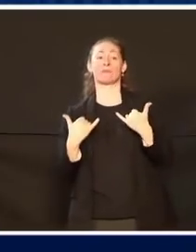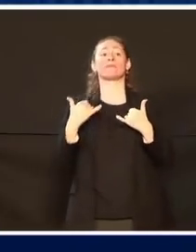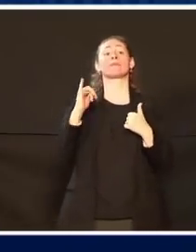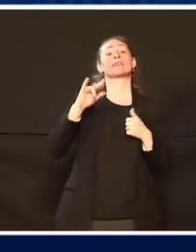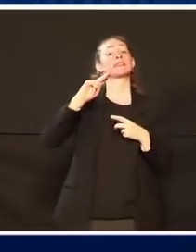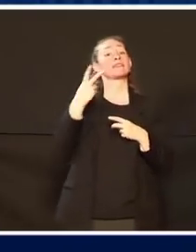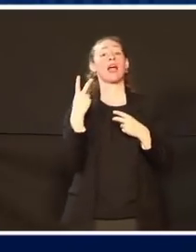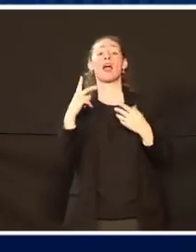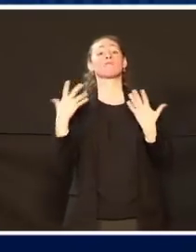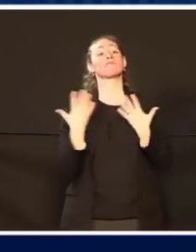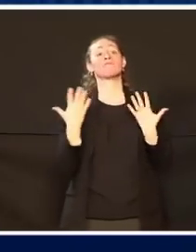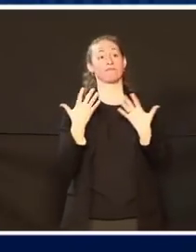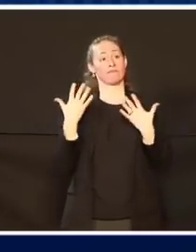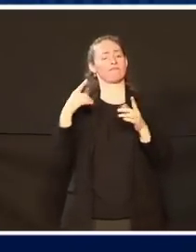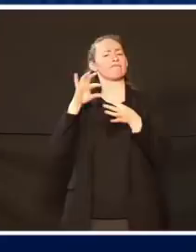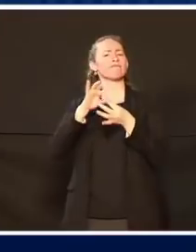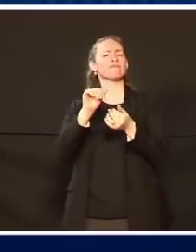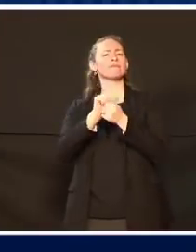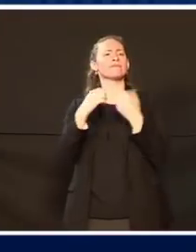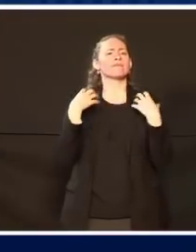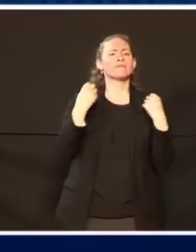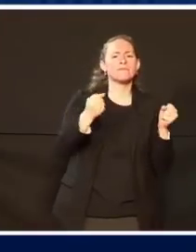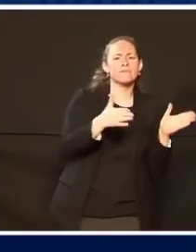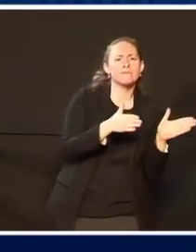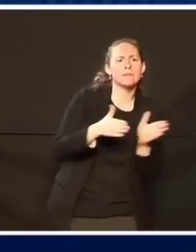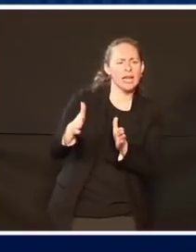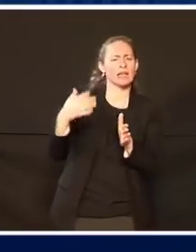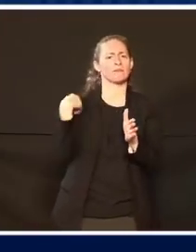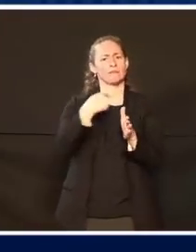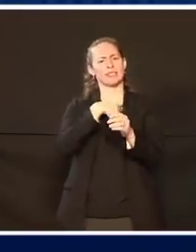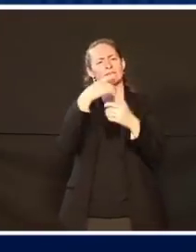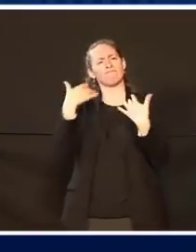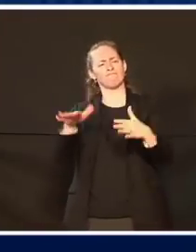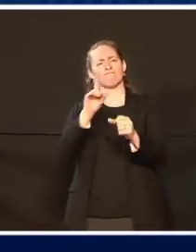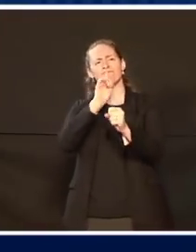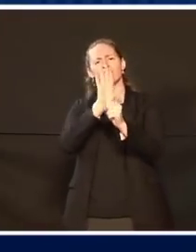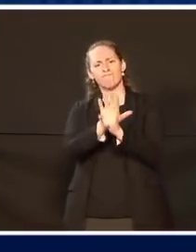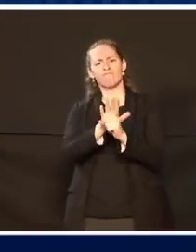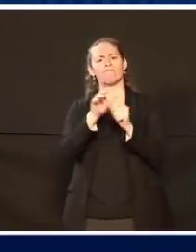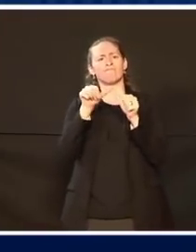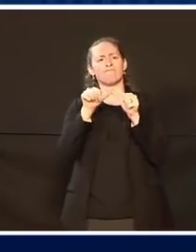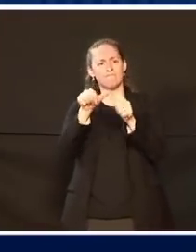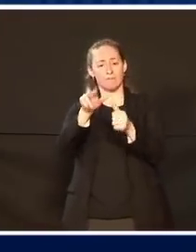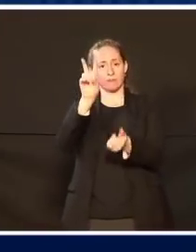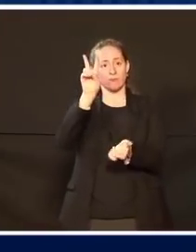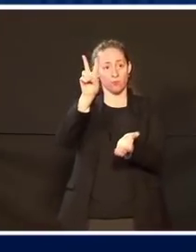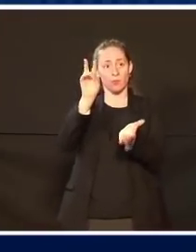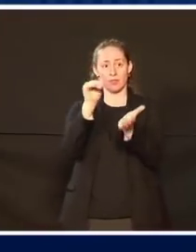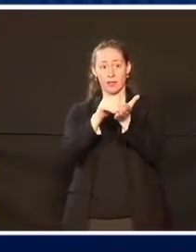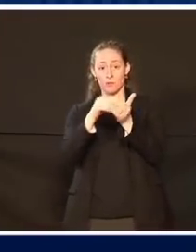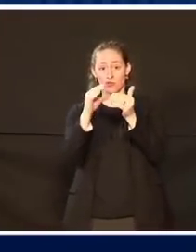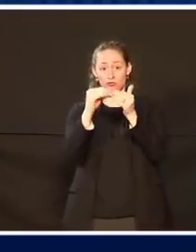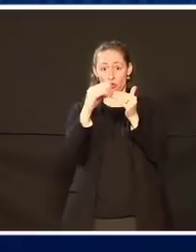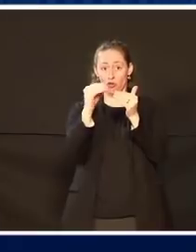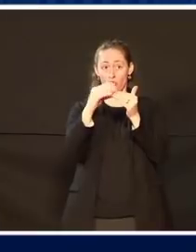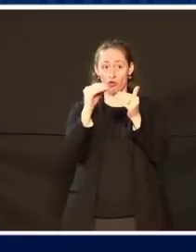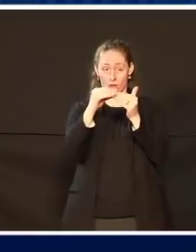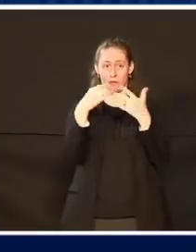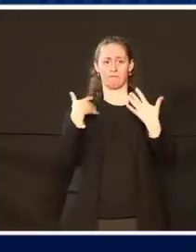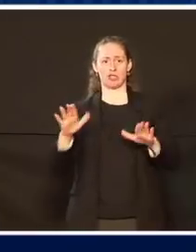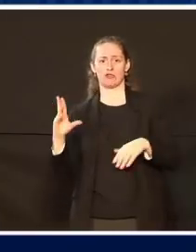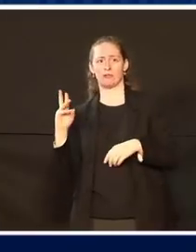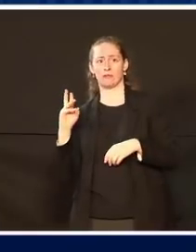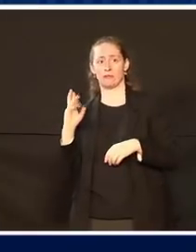Amerikaner bekommt von uns einen Scheck. 1.400 Dollar. Die